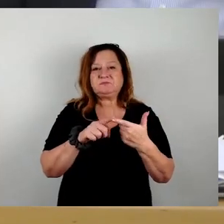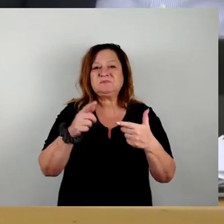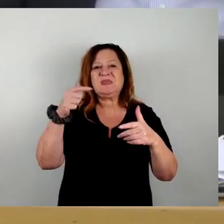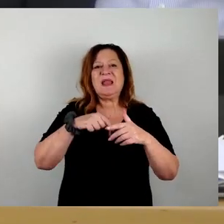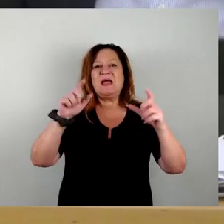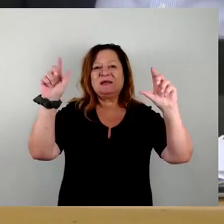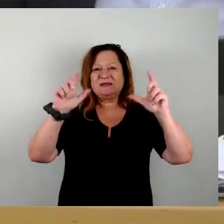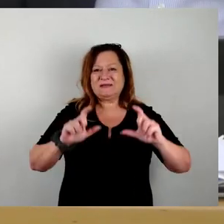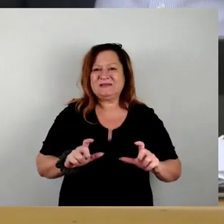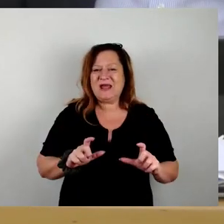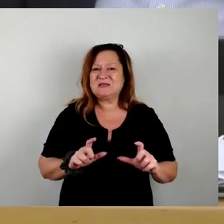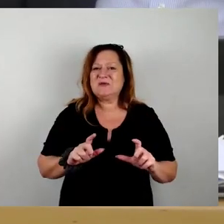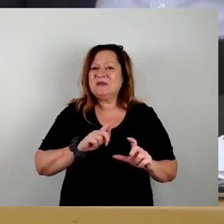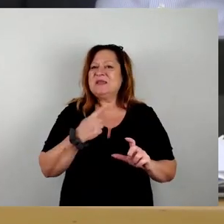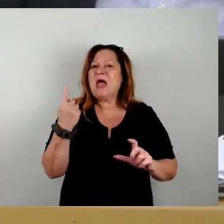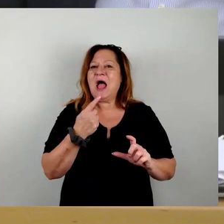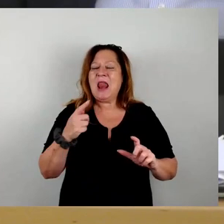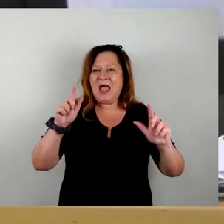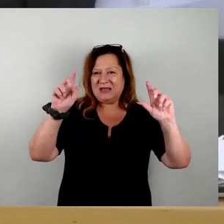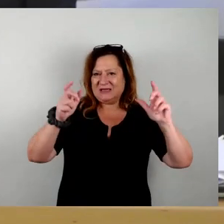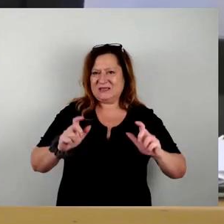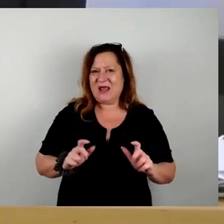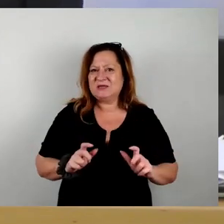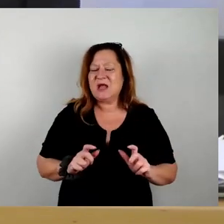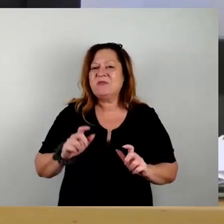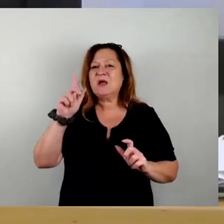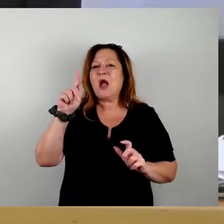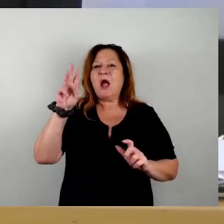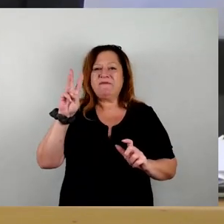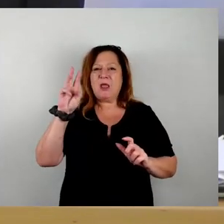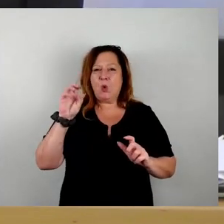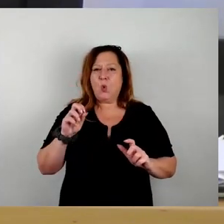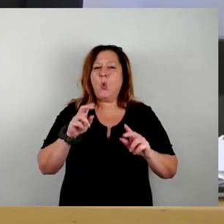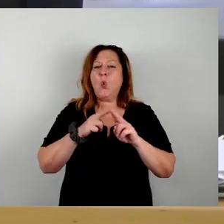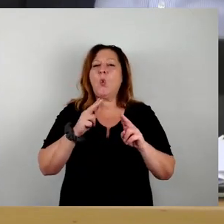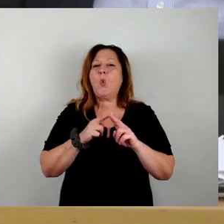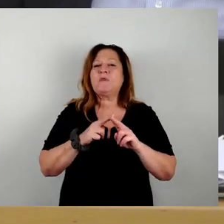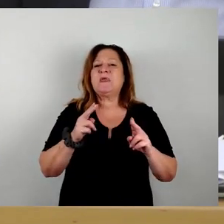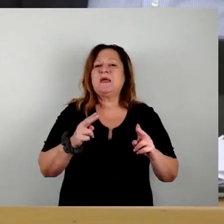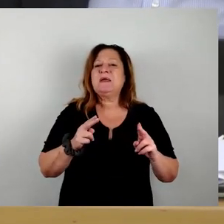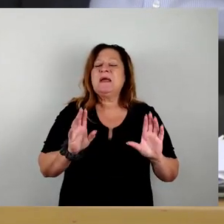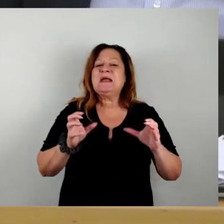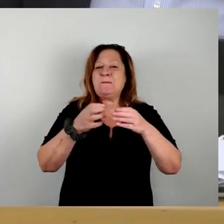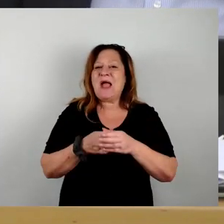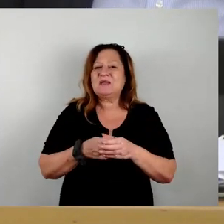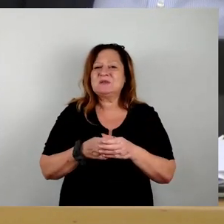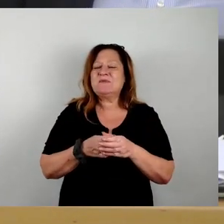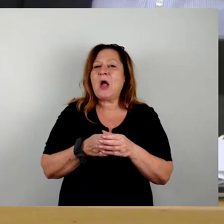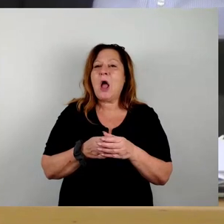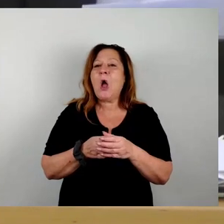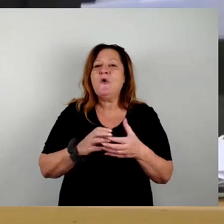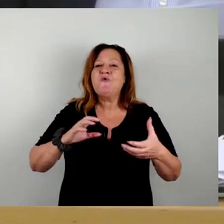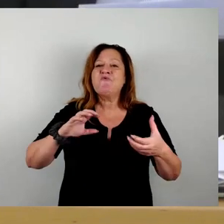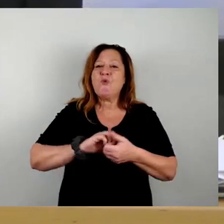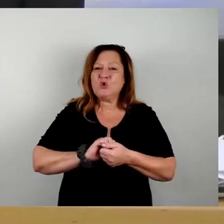Alleingesellschaften, sondern wir haben die KPO und in dem gemeinschaftlichen Fusionsvertrag ist